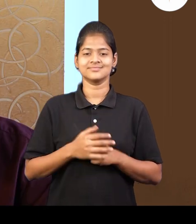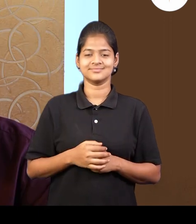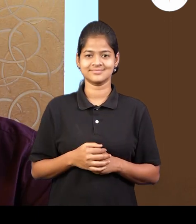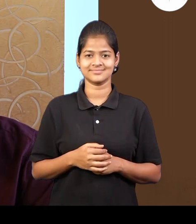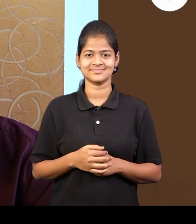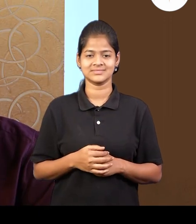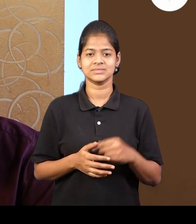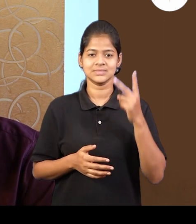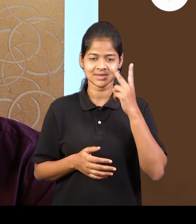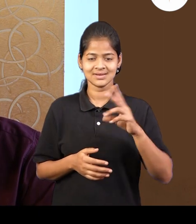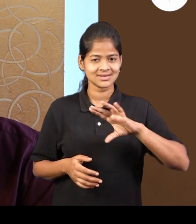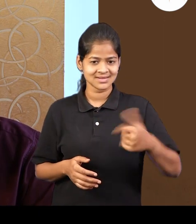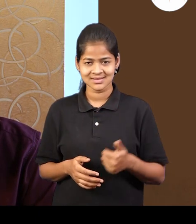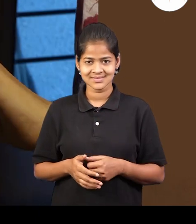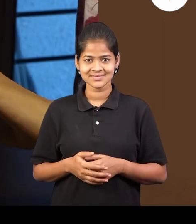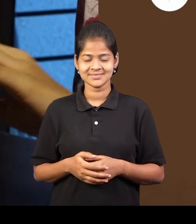फिरे वाटा